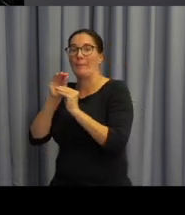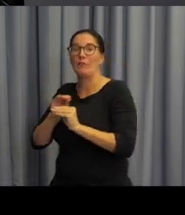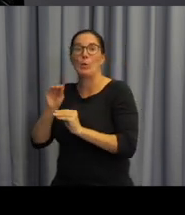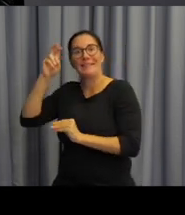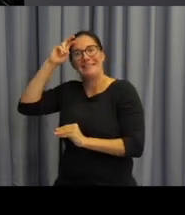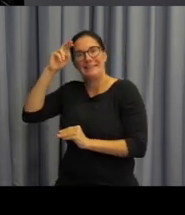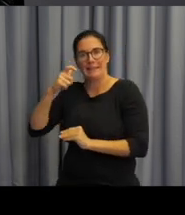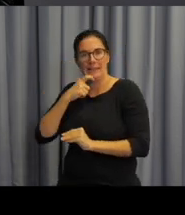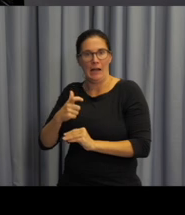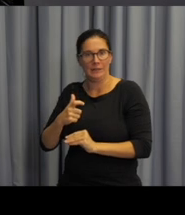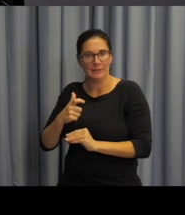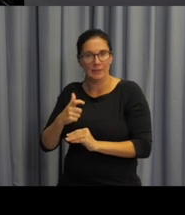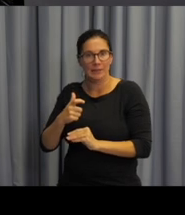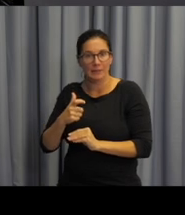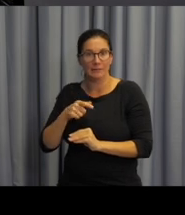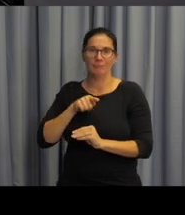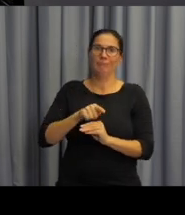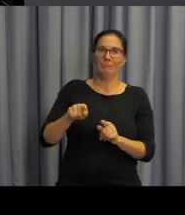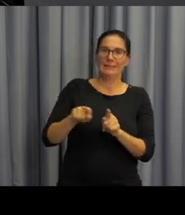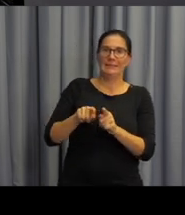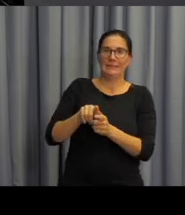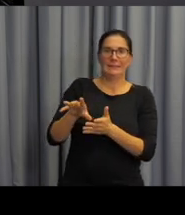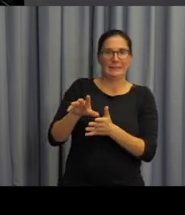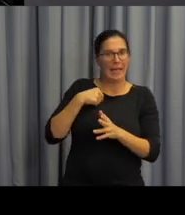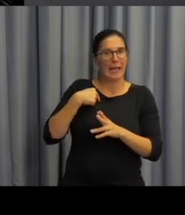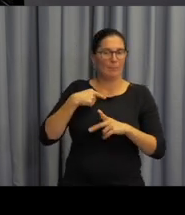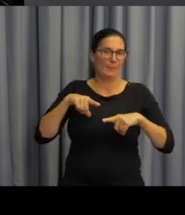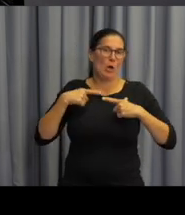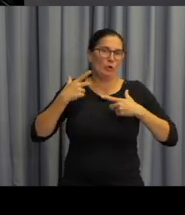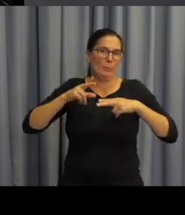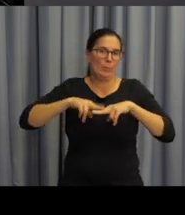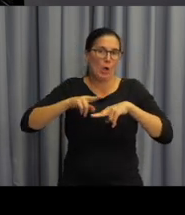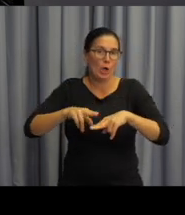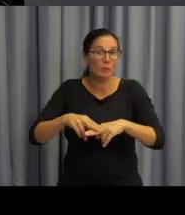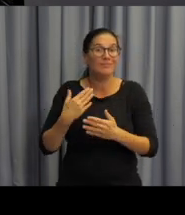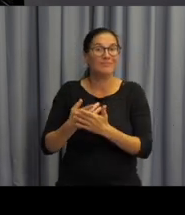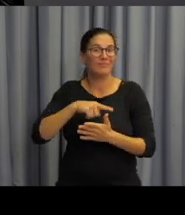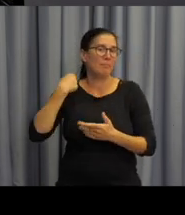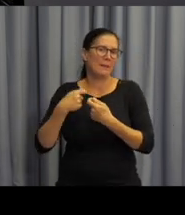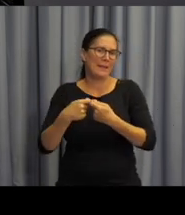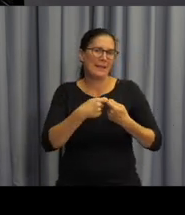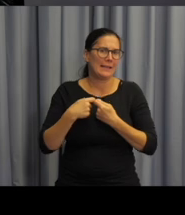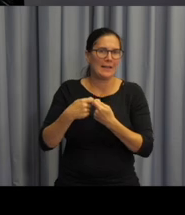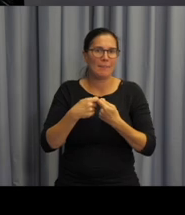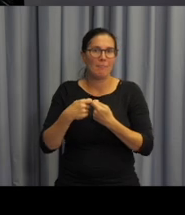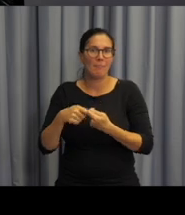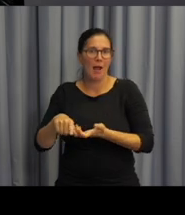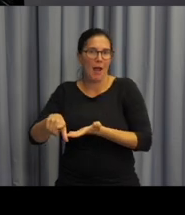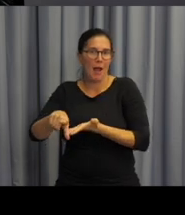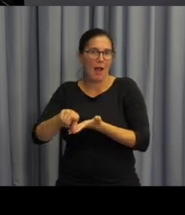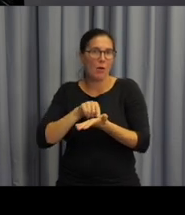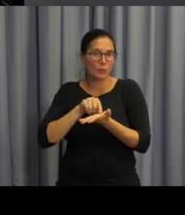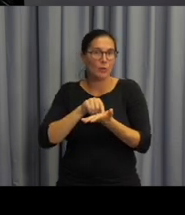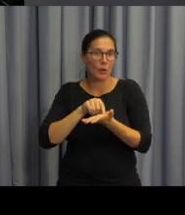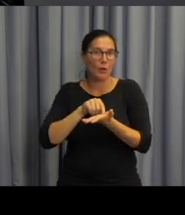A poprvé jsme v rámci autorského týmu na práci